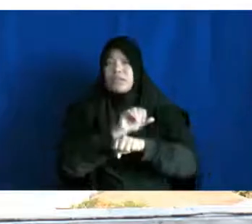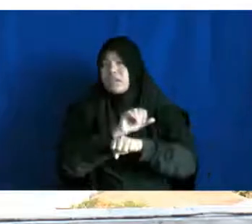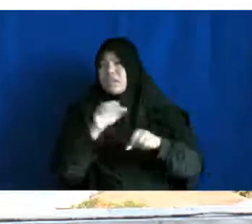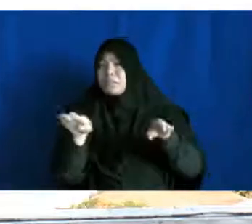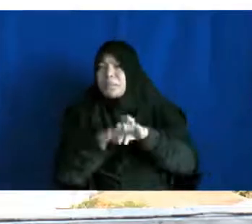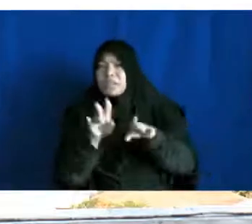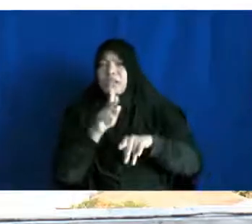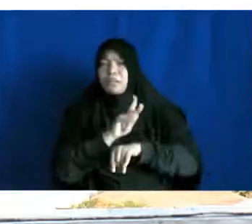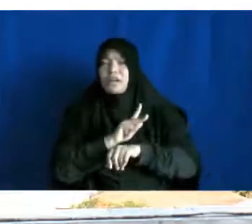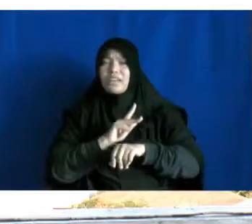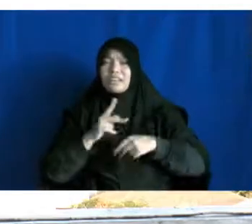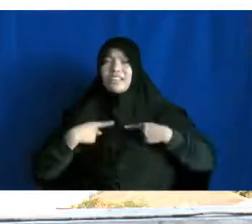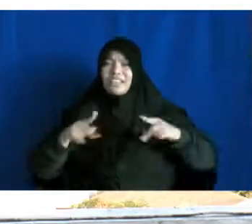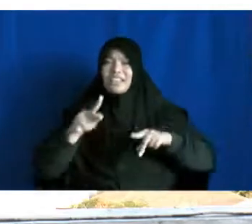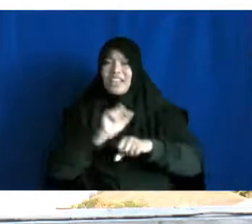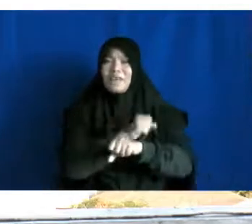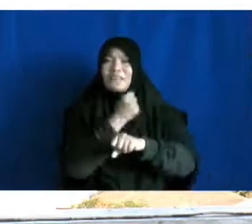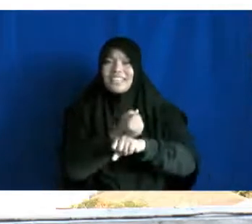Bisa